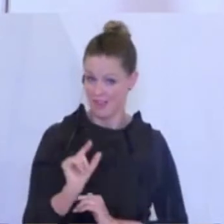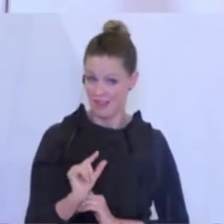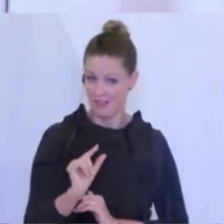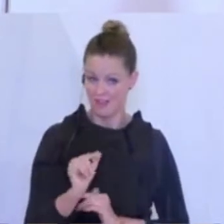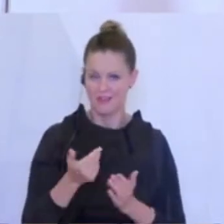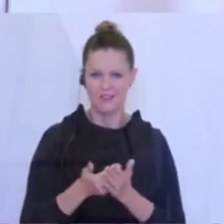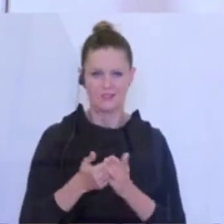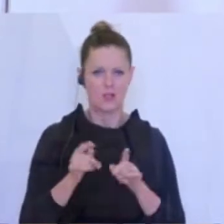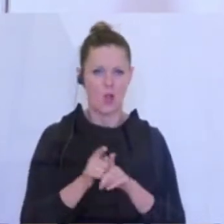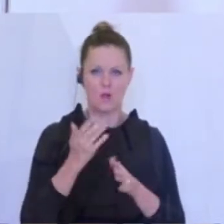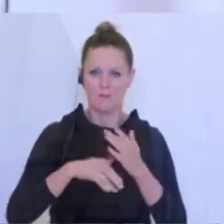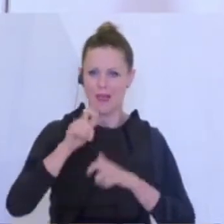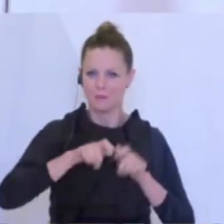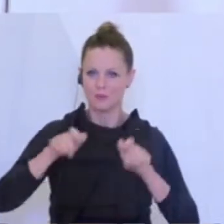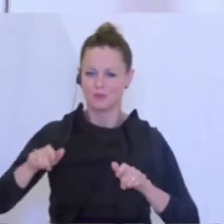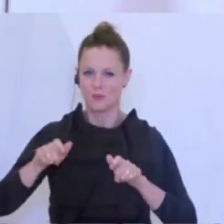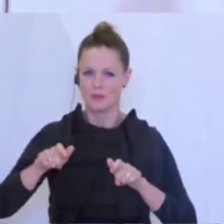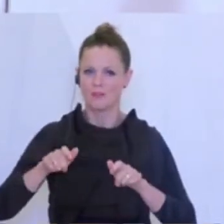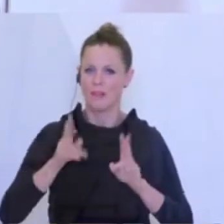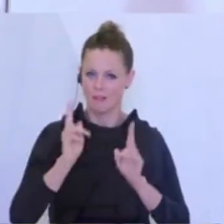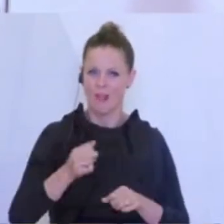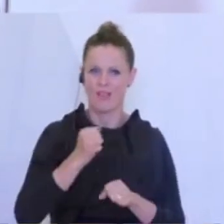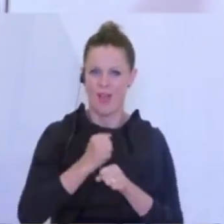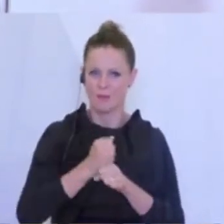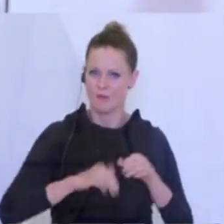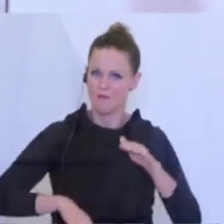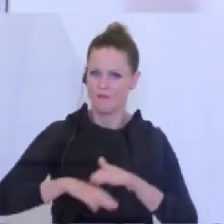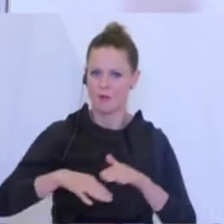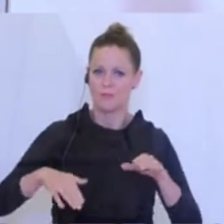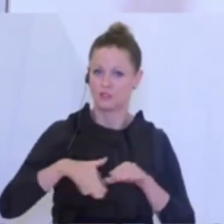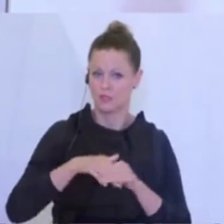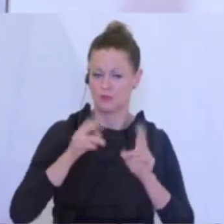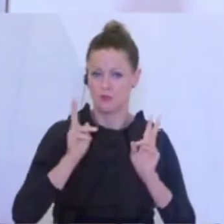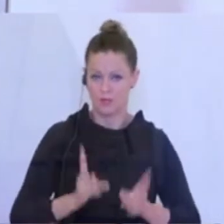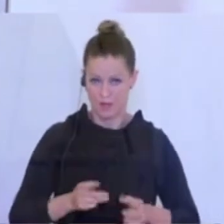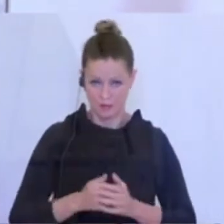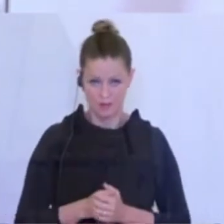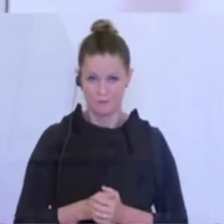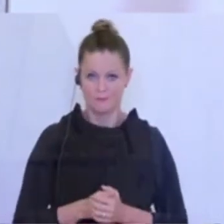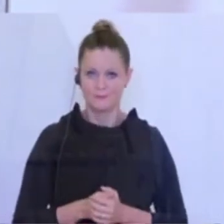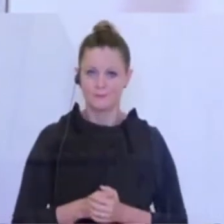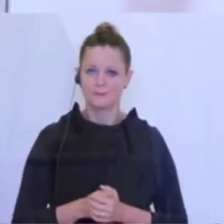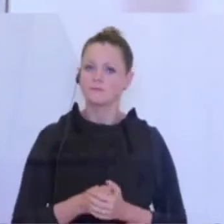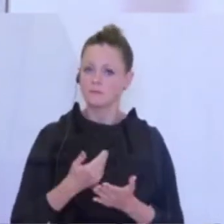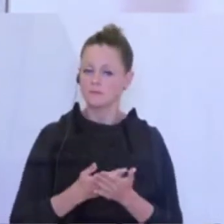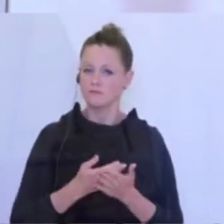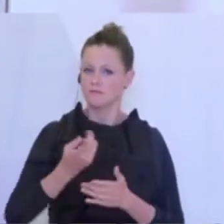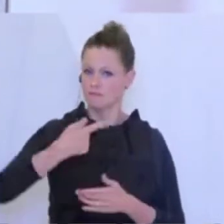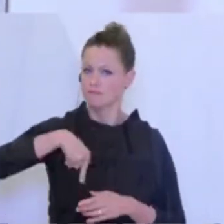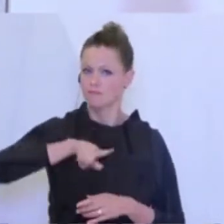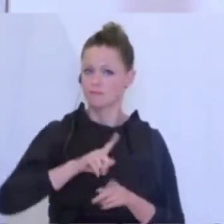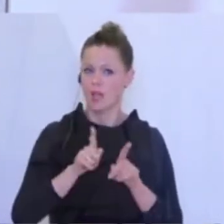Menschen in die Arbeit und in die Vollbeschäftigung zurückkehren können. Und wir haben uns natürlich